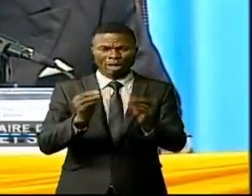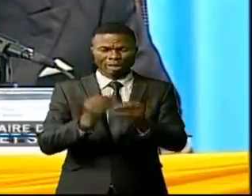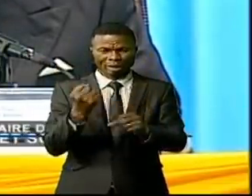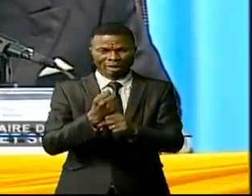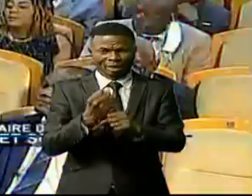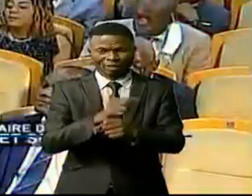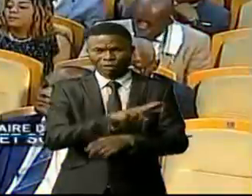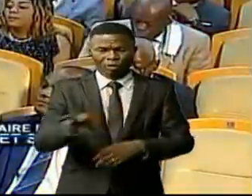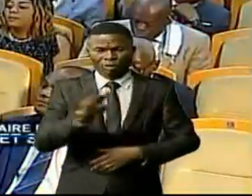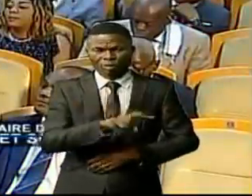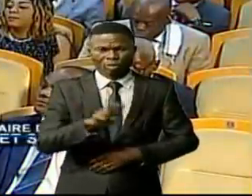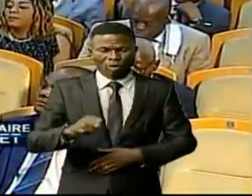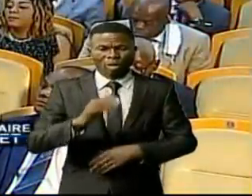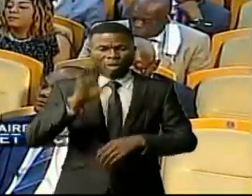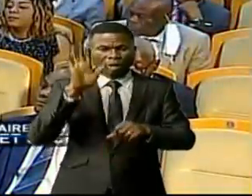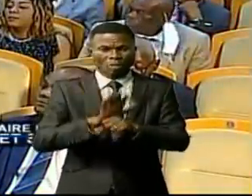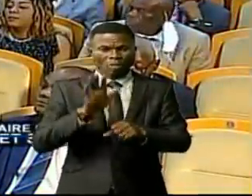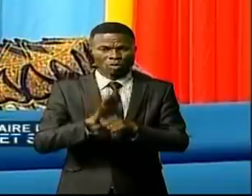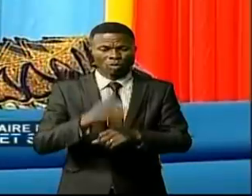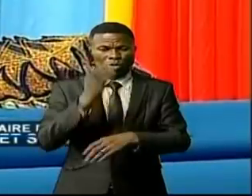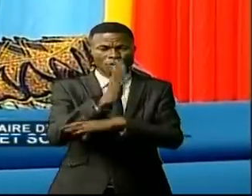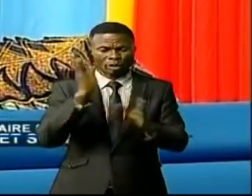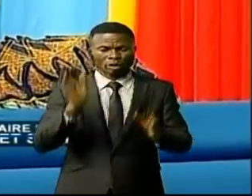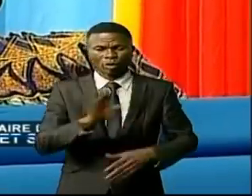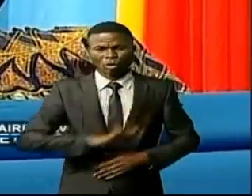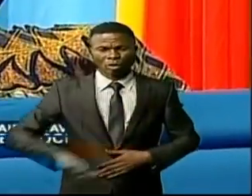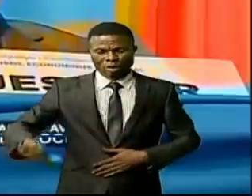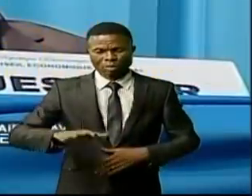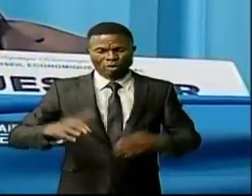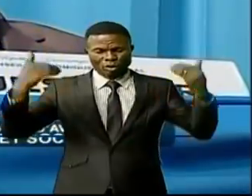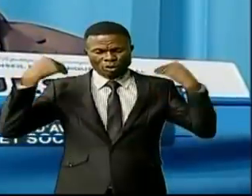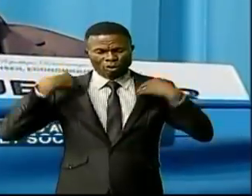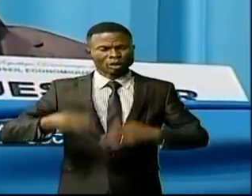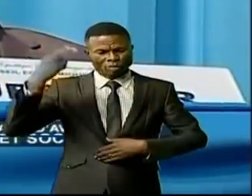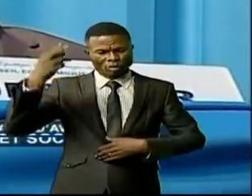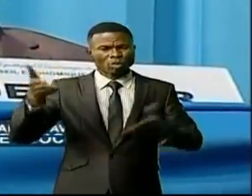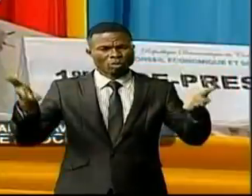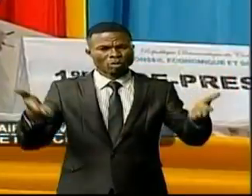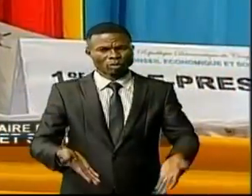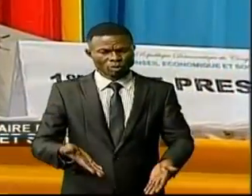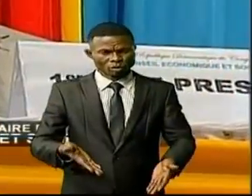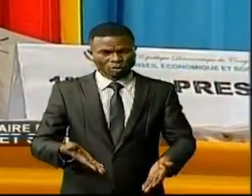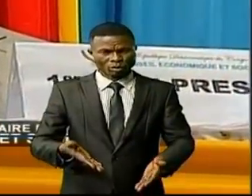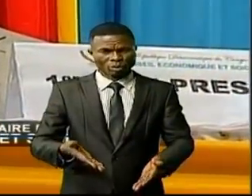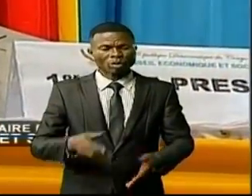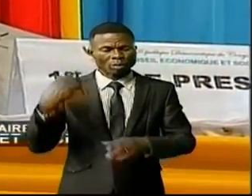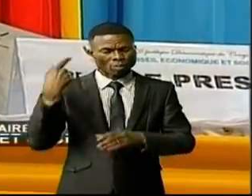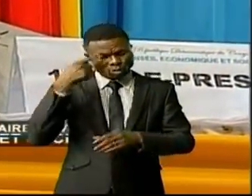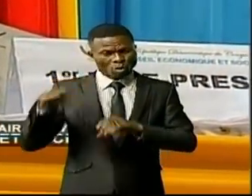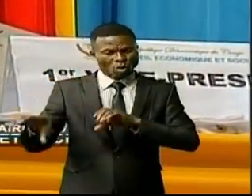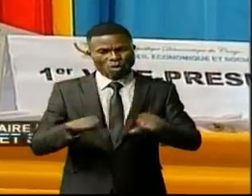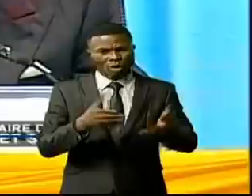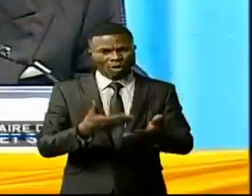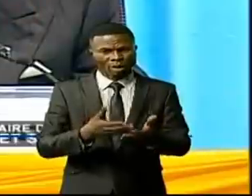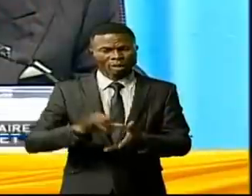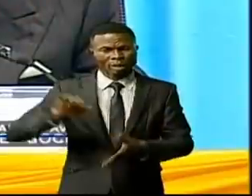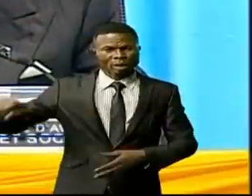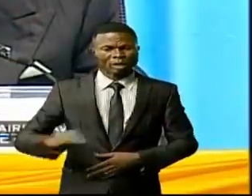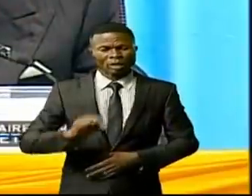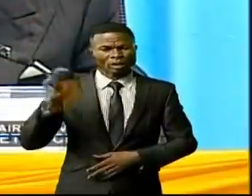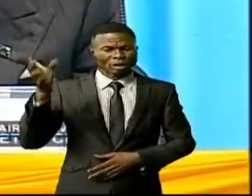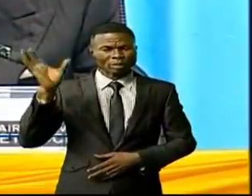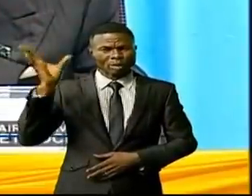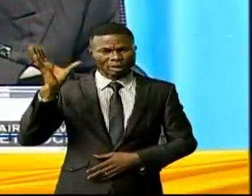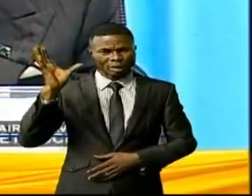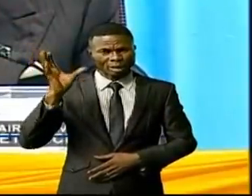Devant les conseillers de la République, les invités et plusieurs personnalités venus pour la circonstance, Jean-Pierre Kiyohakana